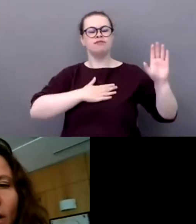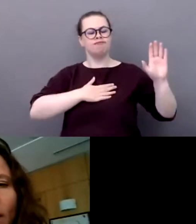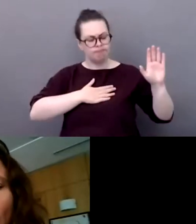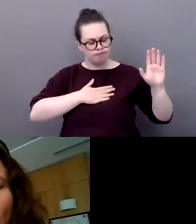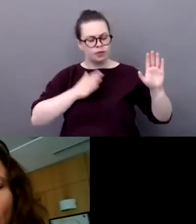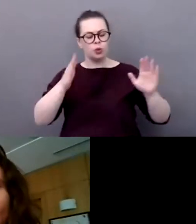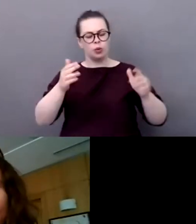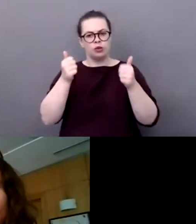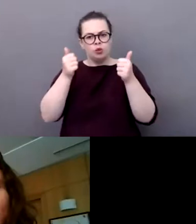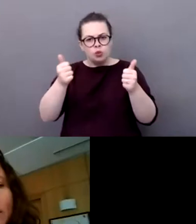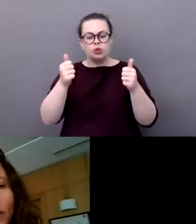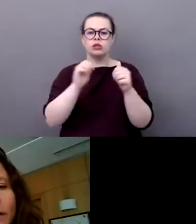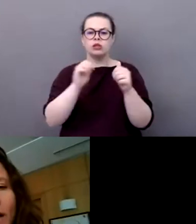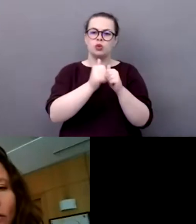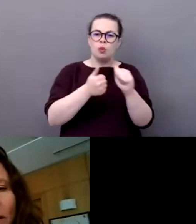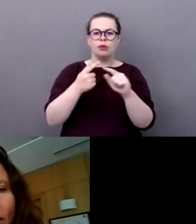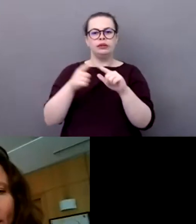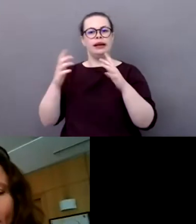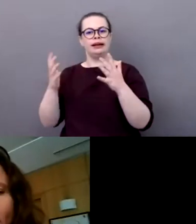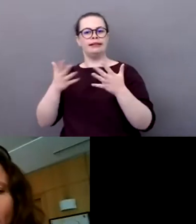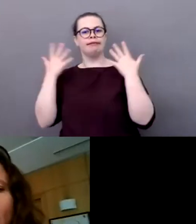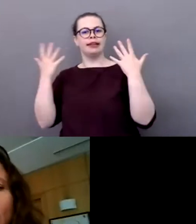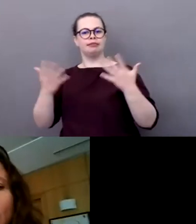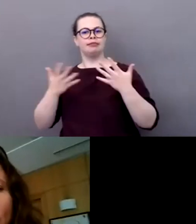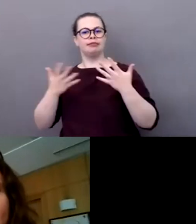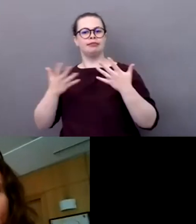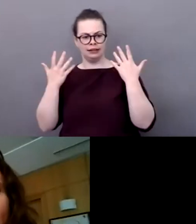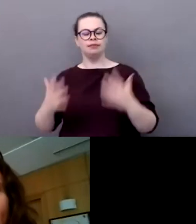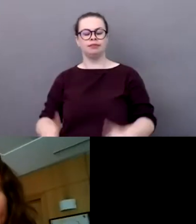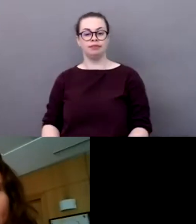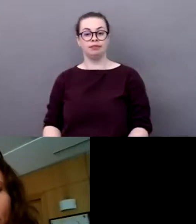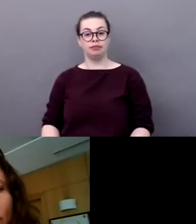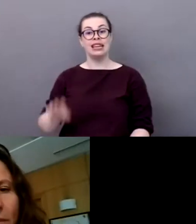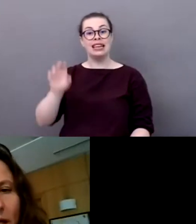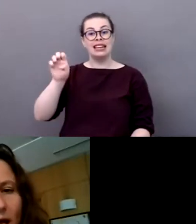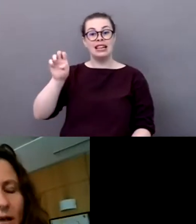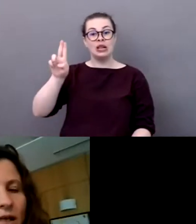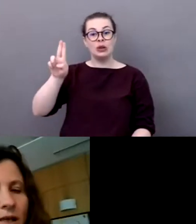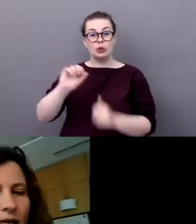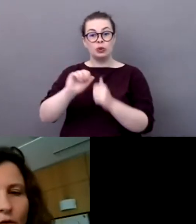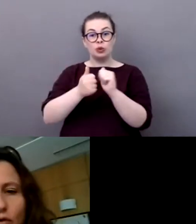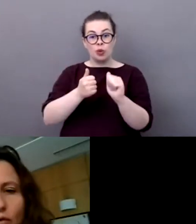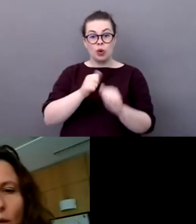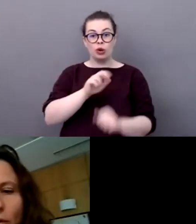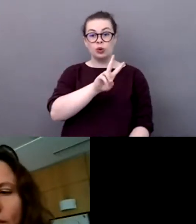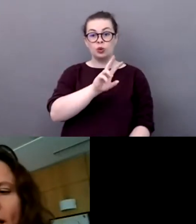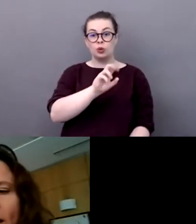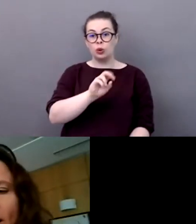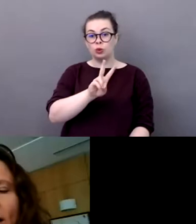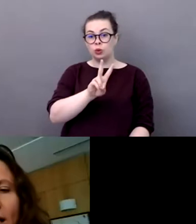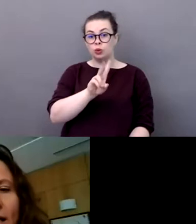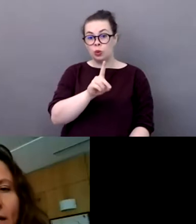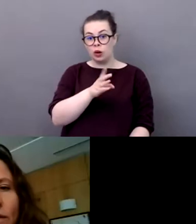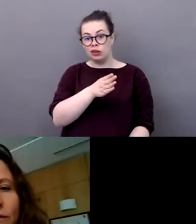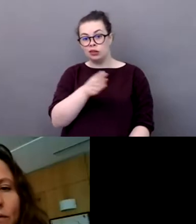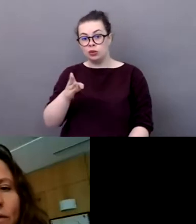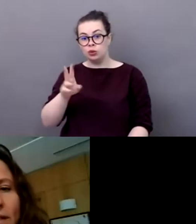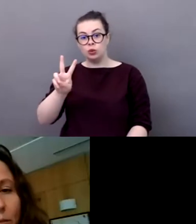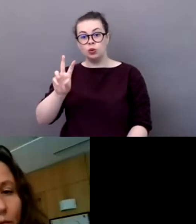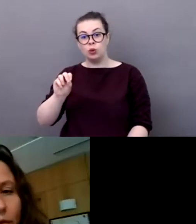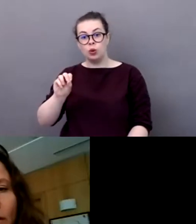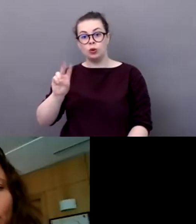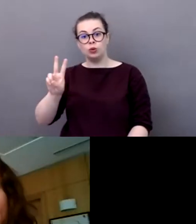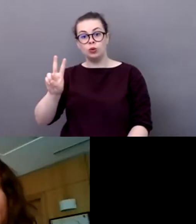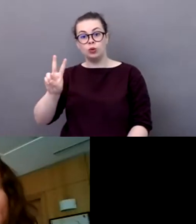sport dans la période 2021-2024. J'en ai discuté avec M. Tarabella il y a quelques jours à Bruxelles. Et au niveau